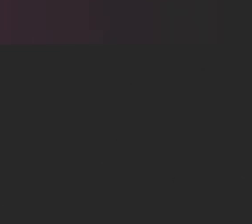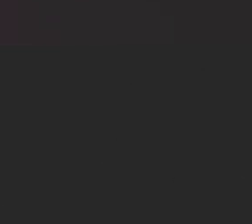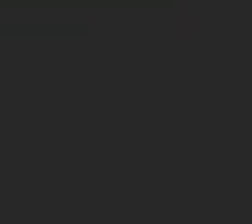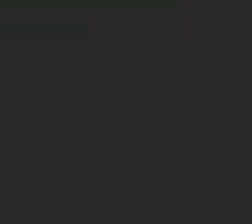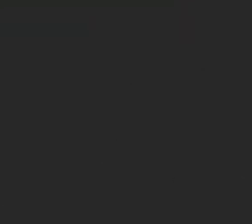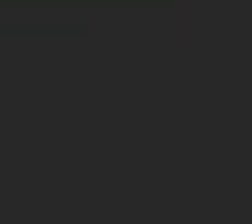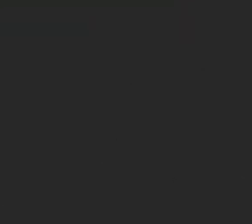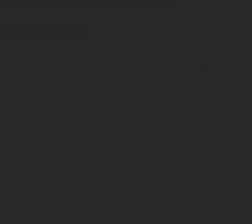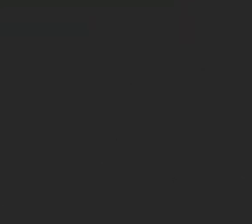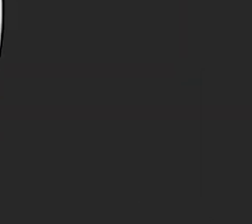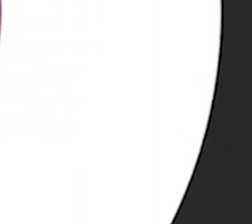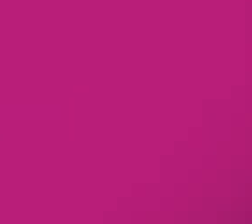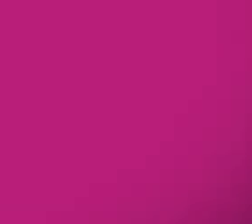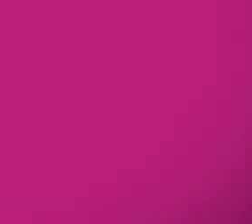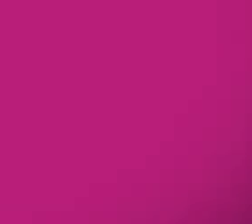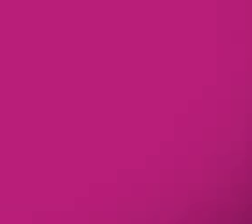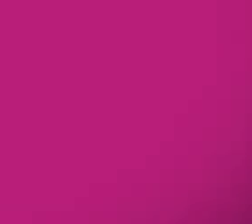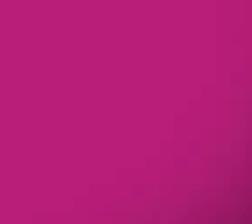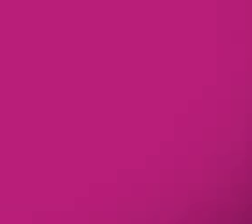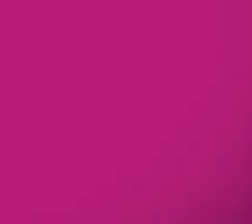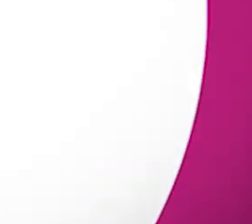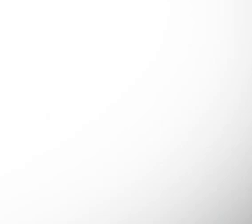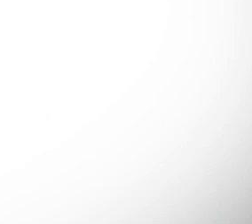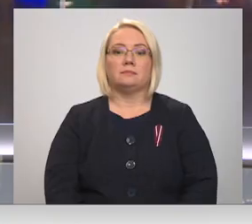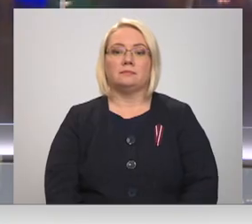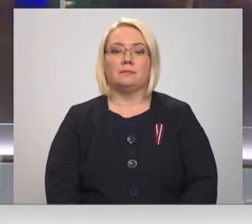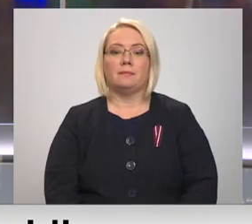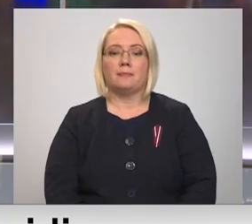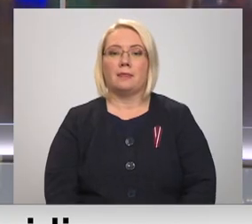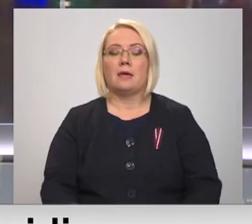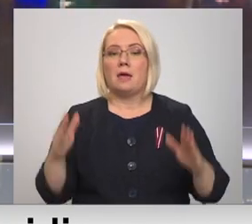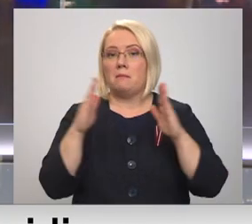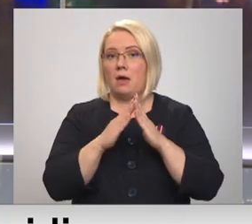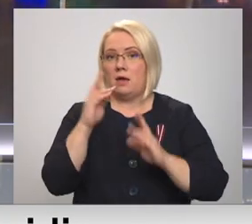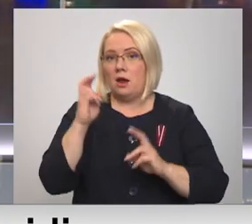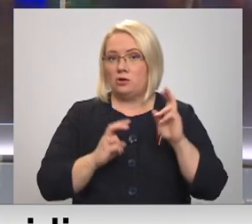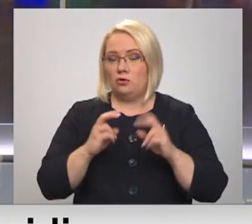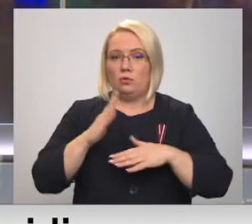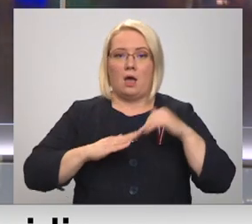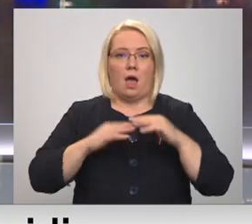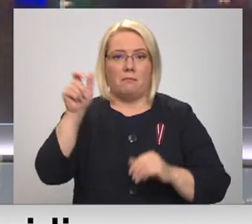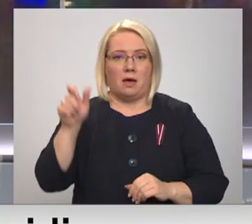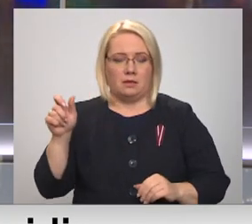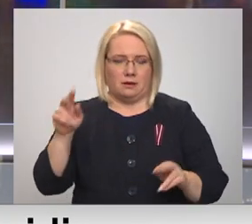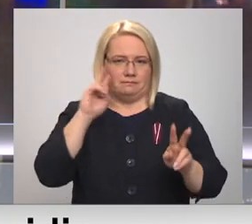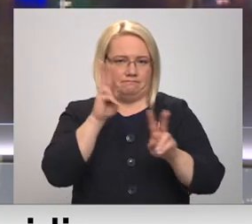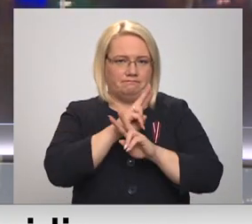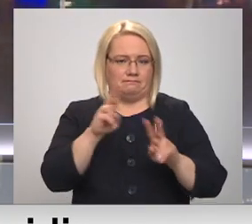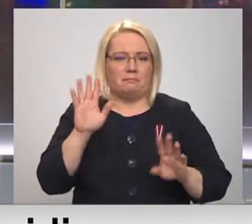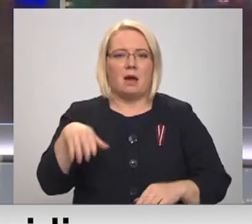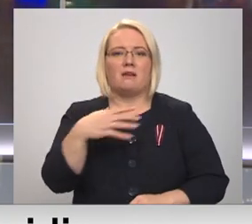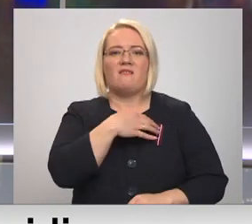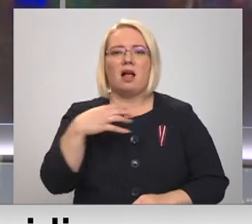Re! Viss ēters ir te! Maira šotāju un amatnieki ir neizpratnē par